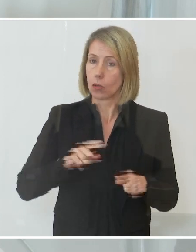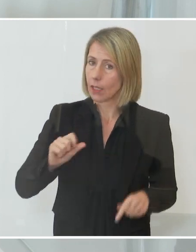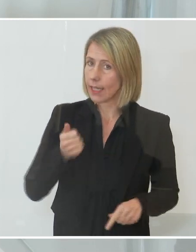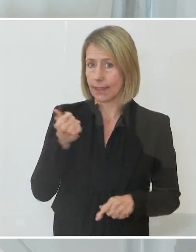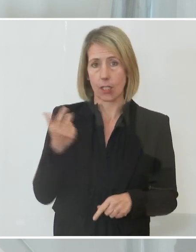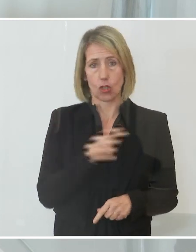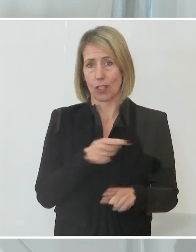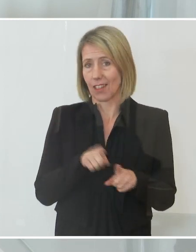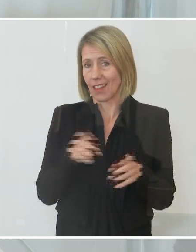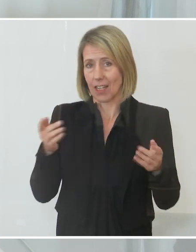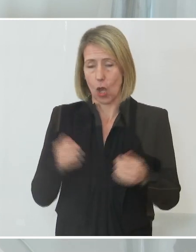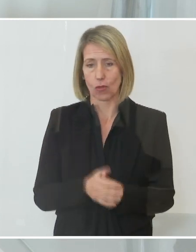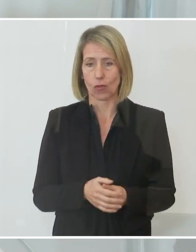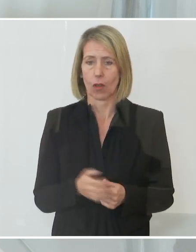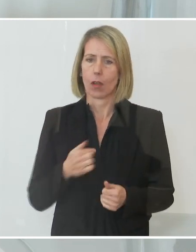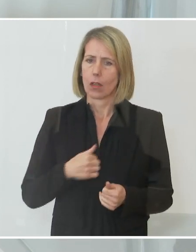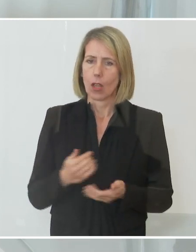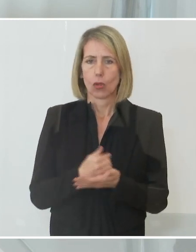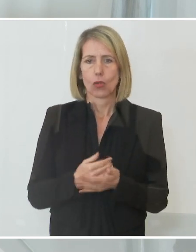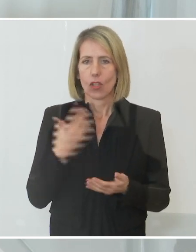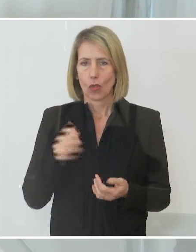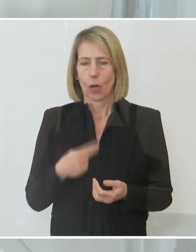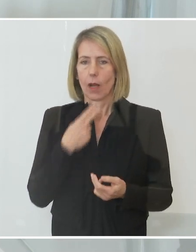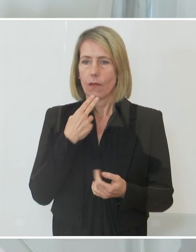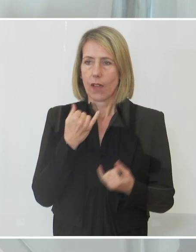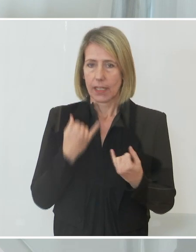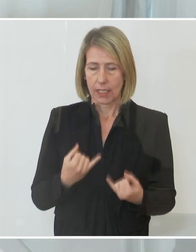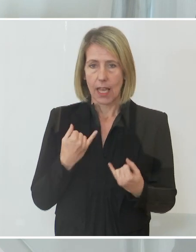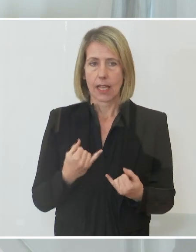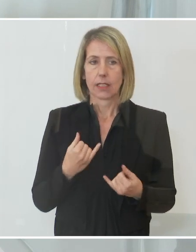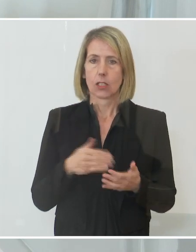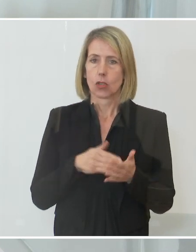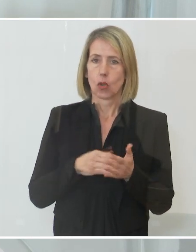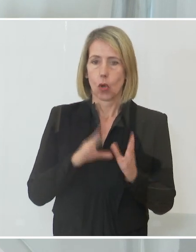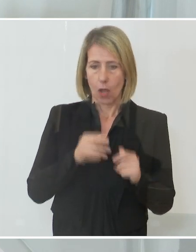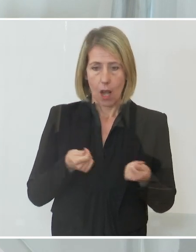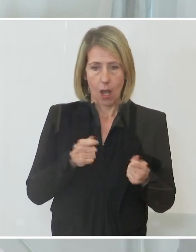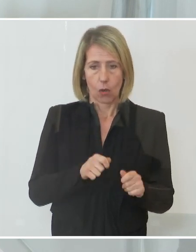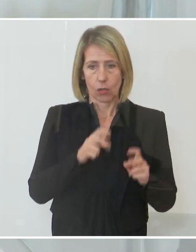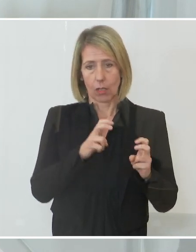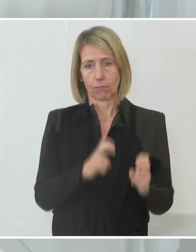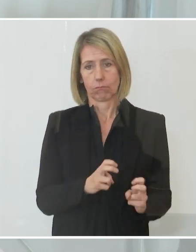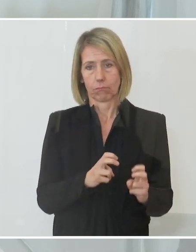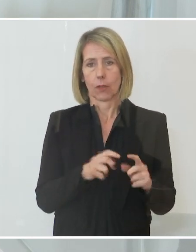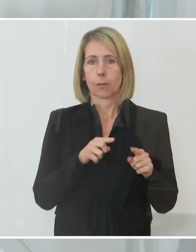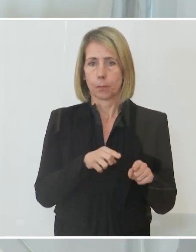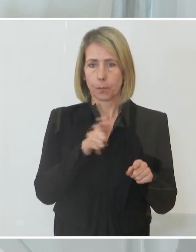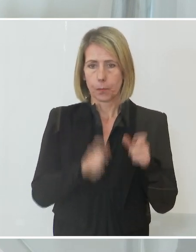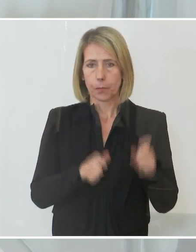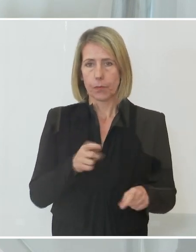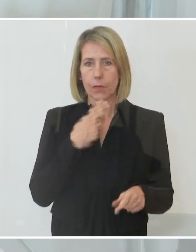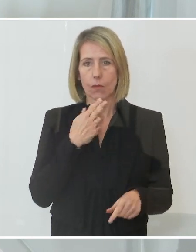Und ich nutze das nochmal auch als Appell. Weil alle die, die jetzt eben noch im Lockdown sind, und das sind die Ungeimpften,